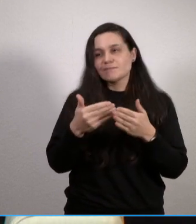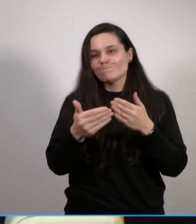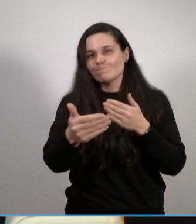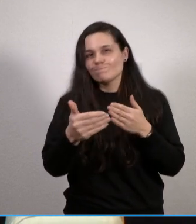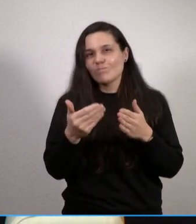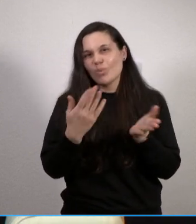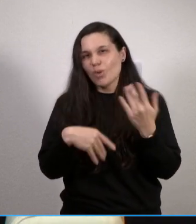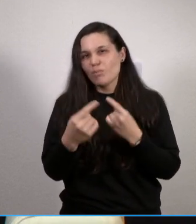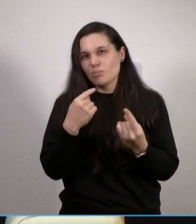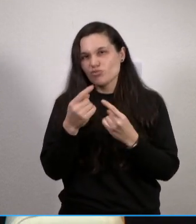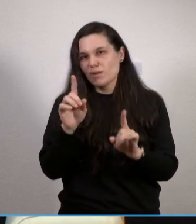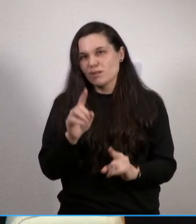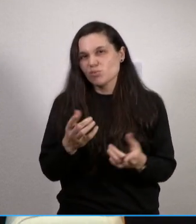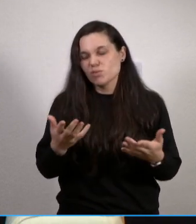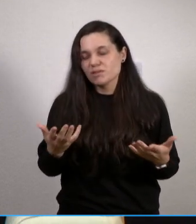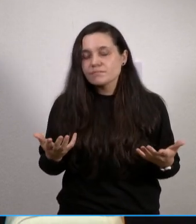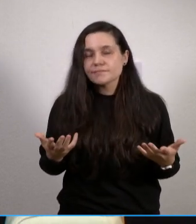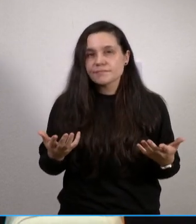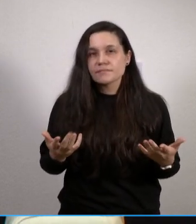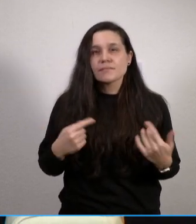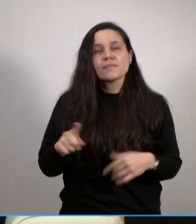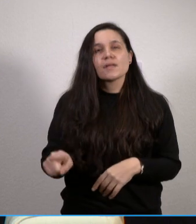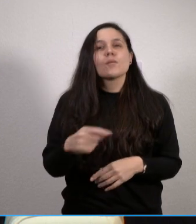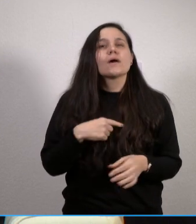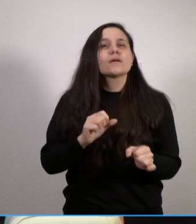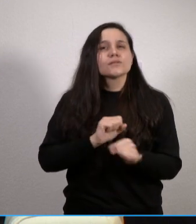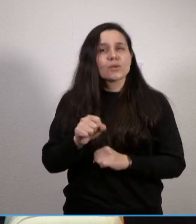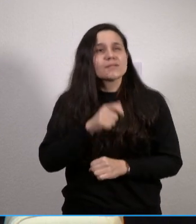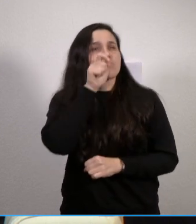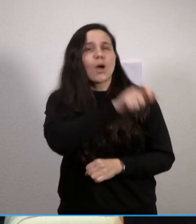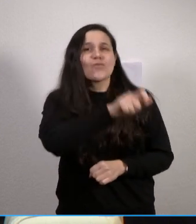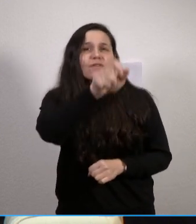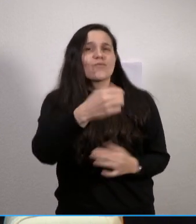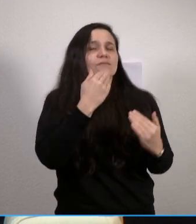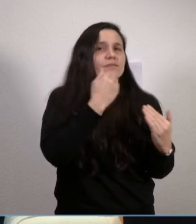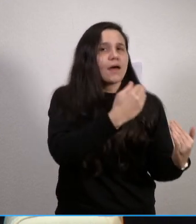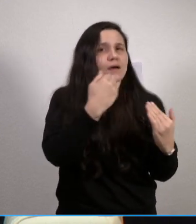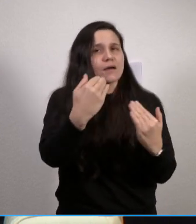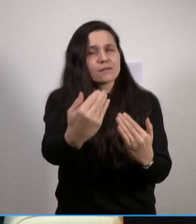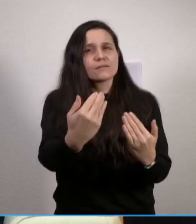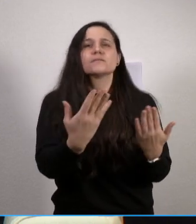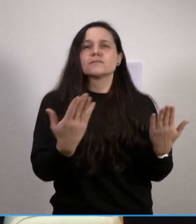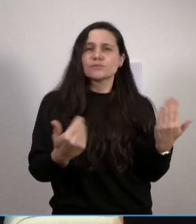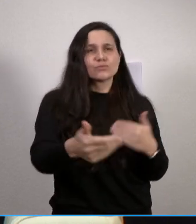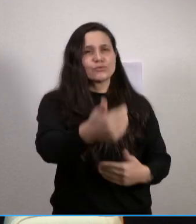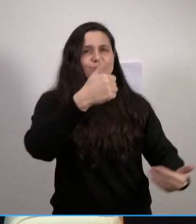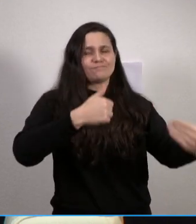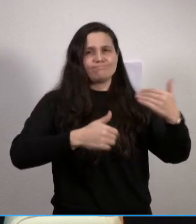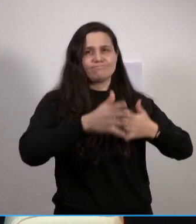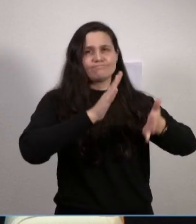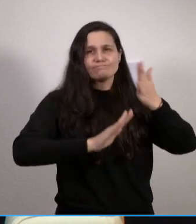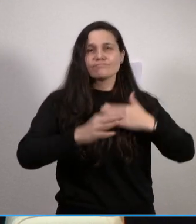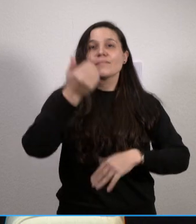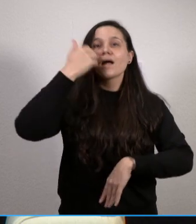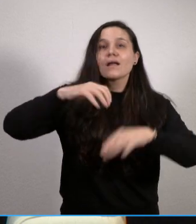müssen, um es mal so zu formulieren. Und bedanke mich aber einstweilen bei Professor Haverich und Frau Lotte Fröhlich für Ihren Besuch. Liebe